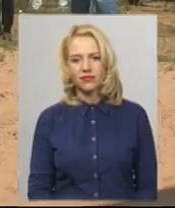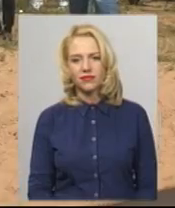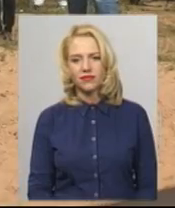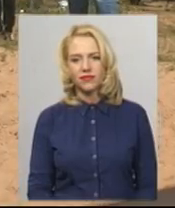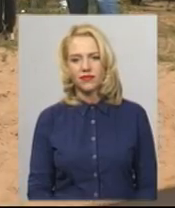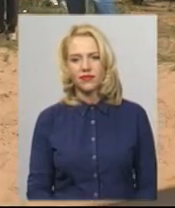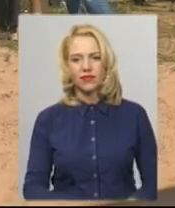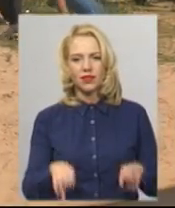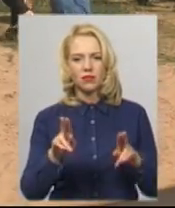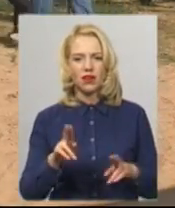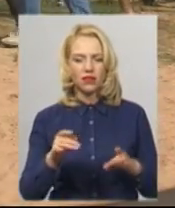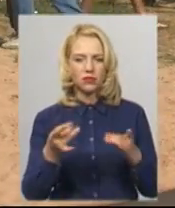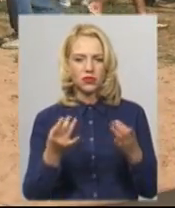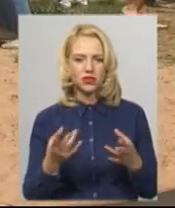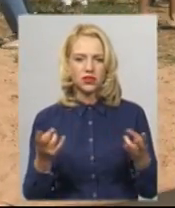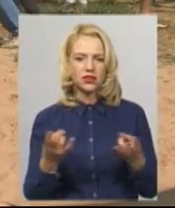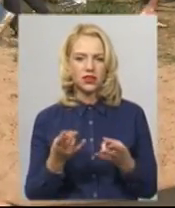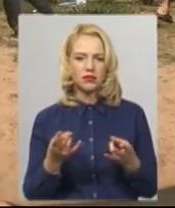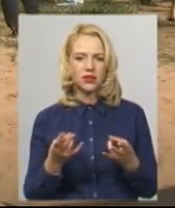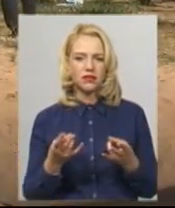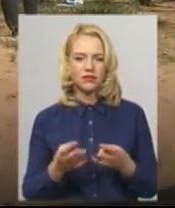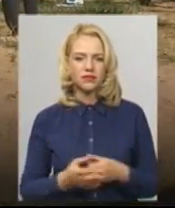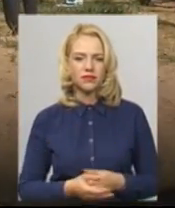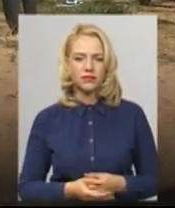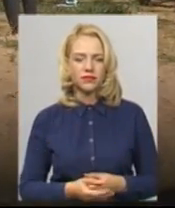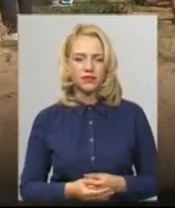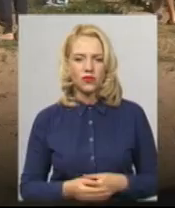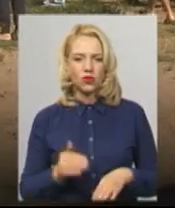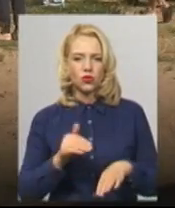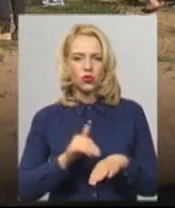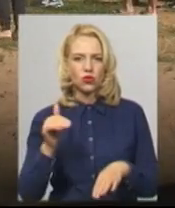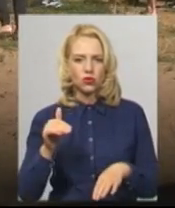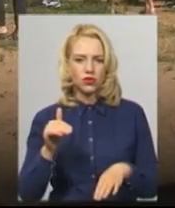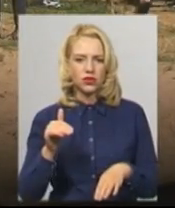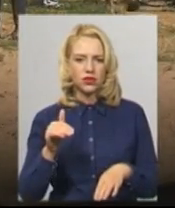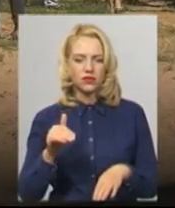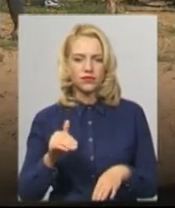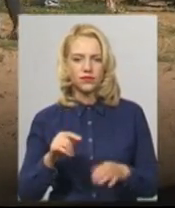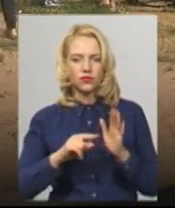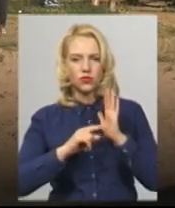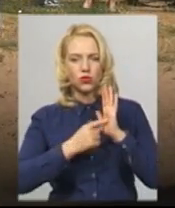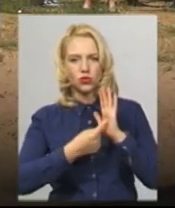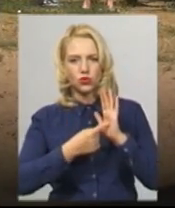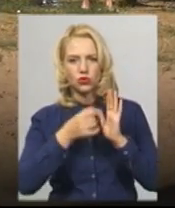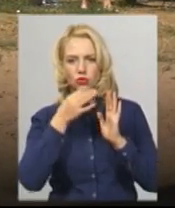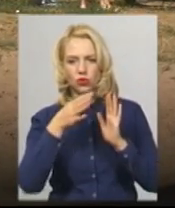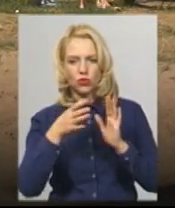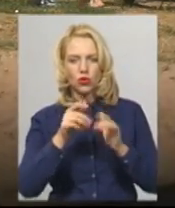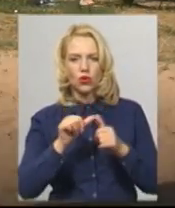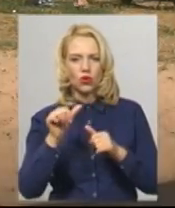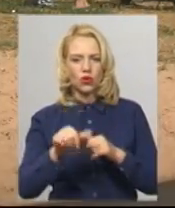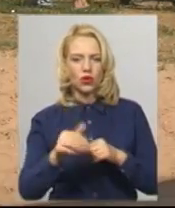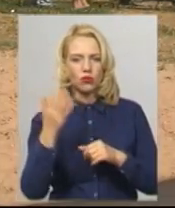«Правила дуже прості. Треба торкнутися точкою любої, крім рук.